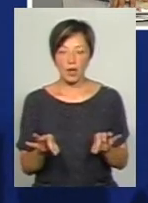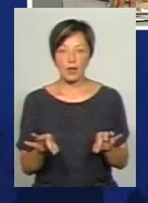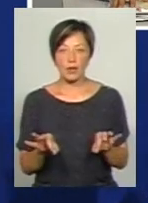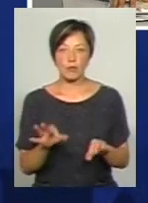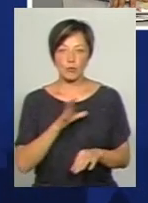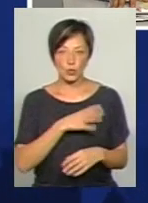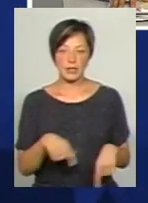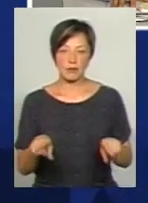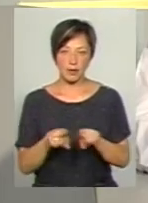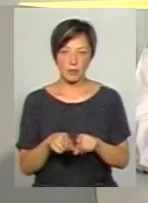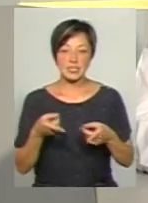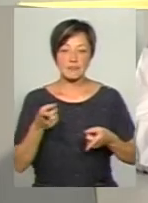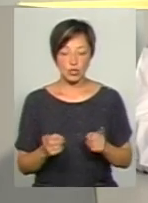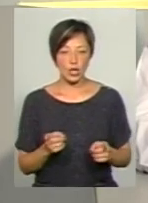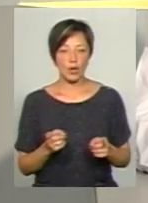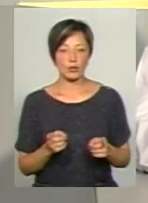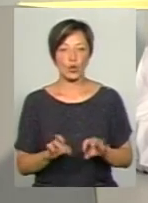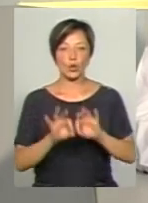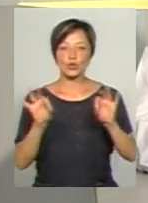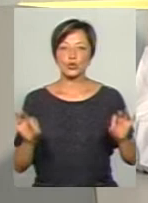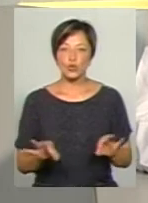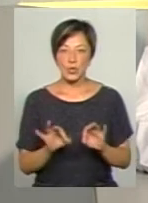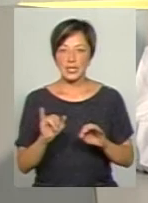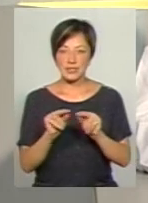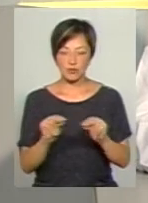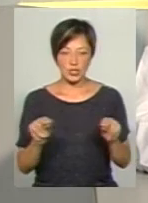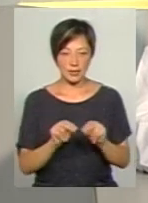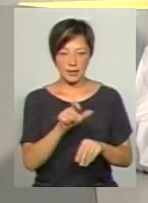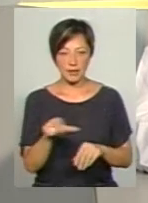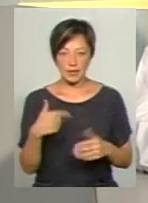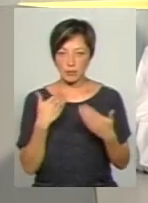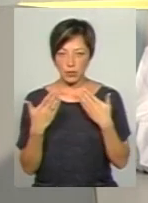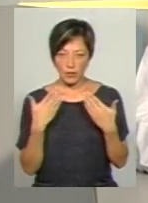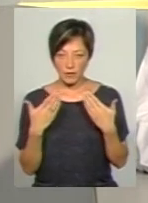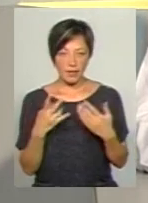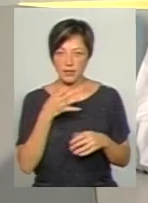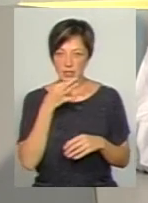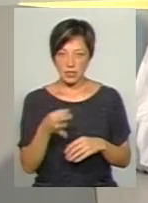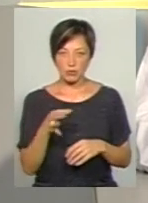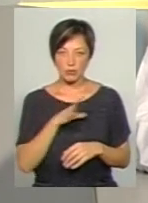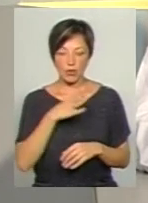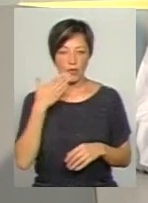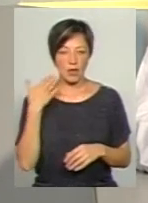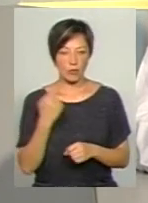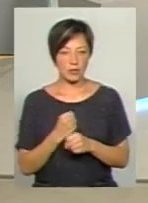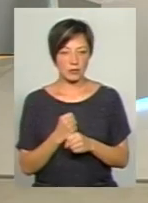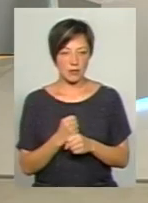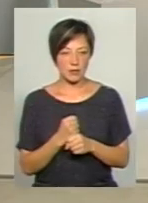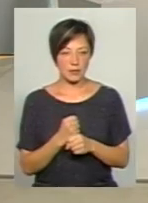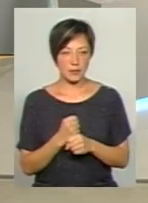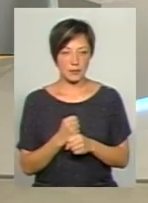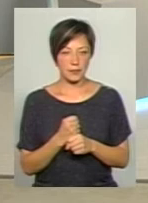бути такими. Звичайно, жоден із вчителів, з якими я спілкувався, не сказав, що йому було легко працювати